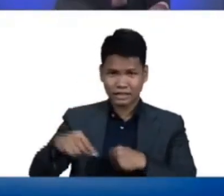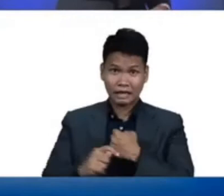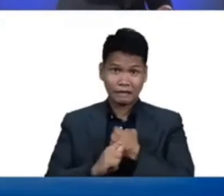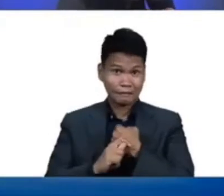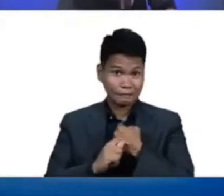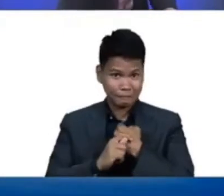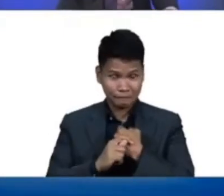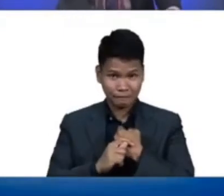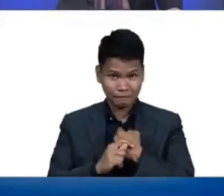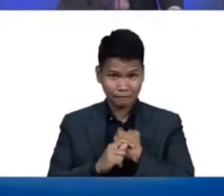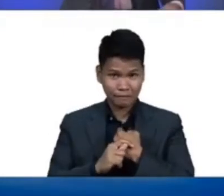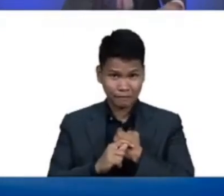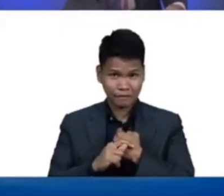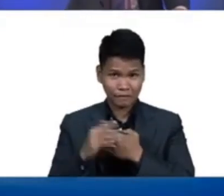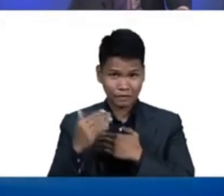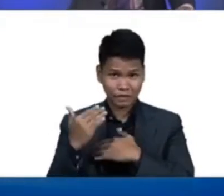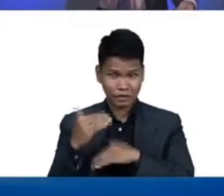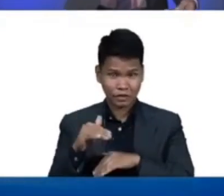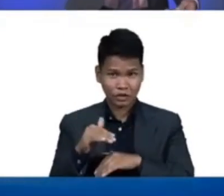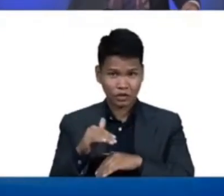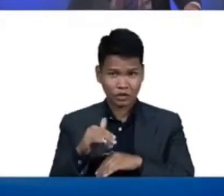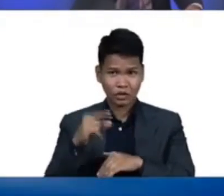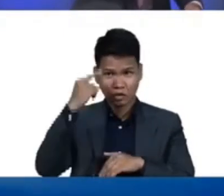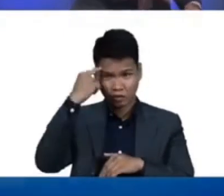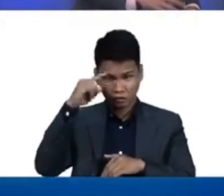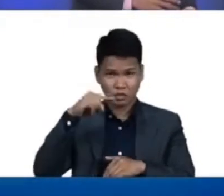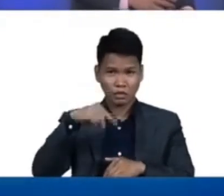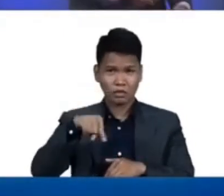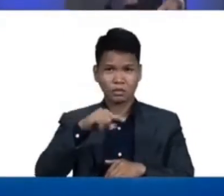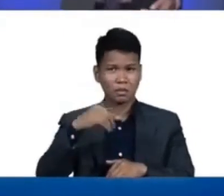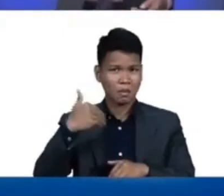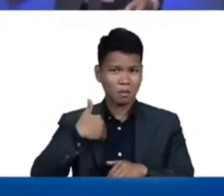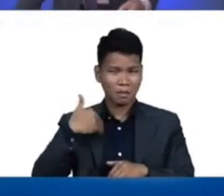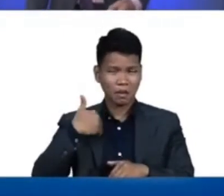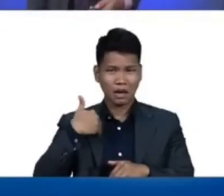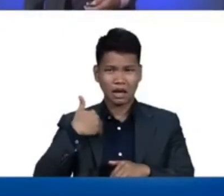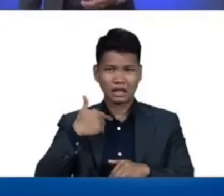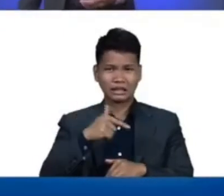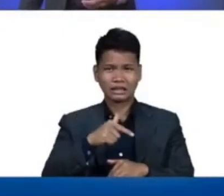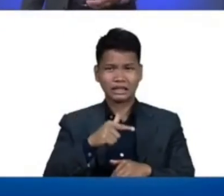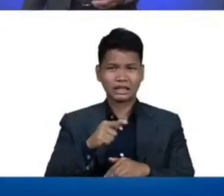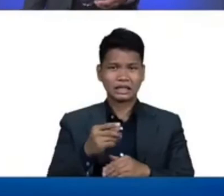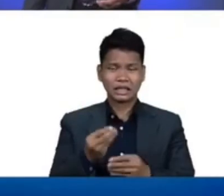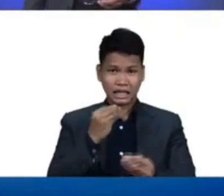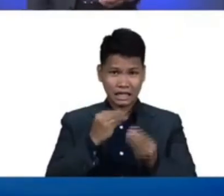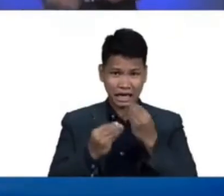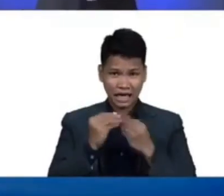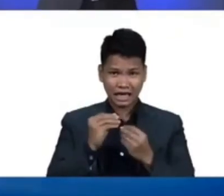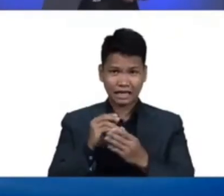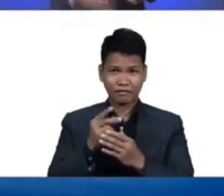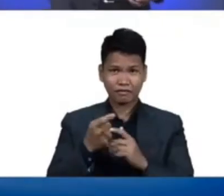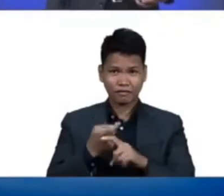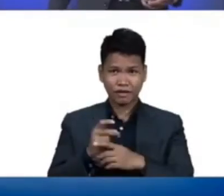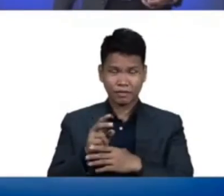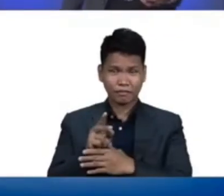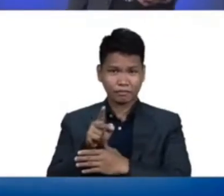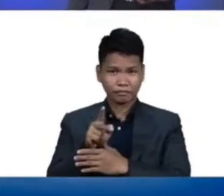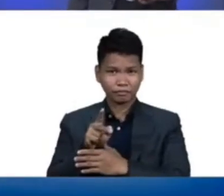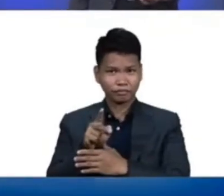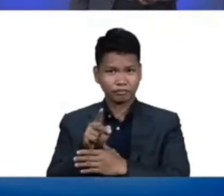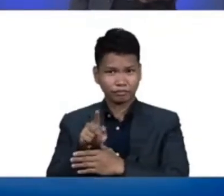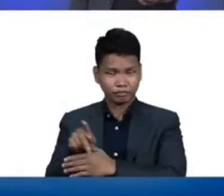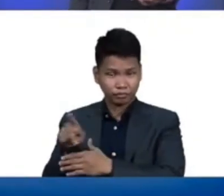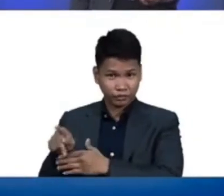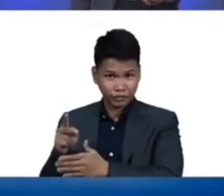panahon na walang makain na gulay na galing sa tanil titignan po natin yung kanilang